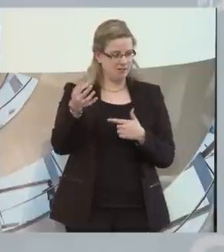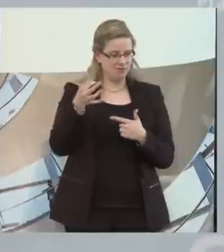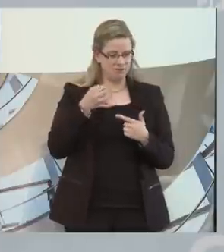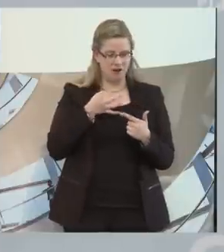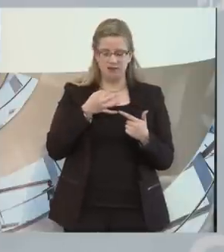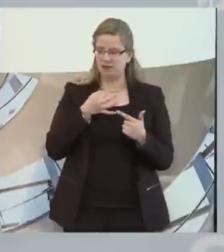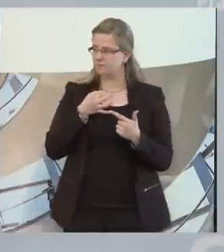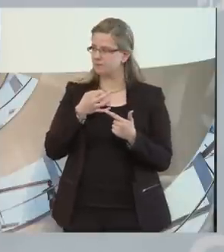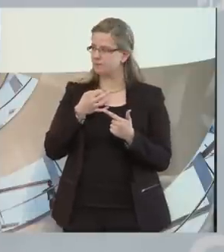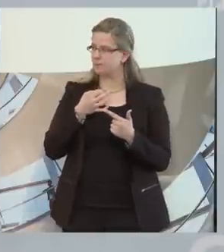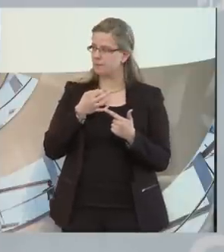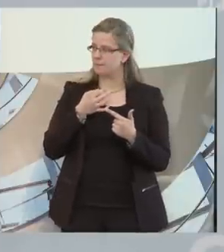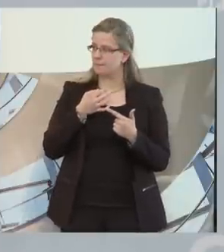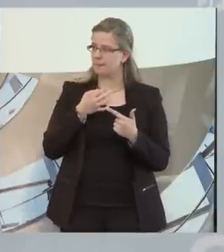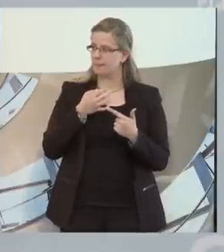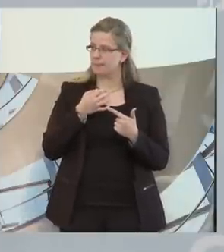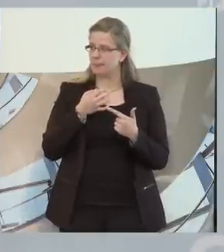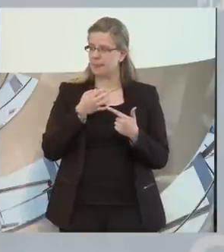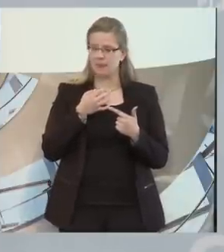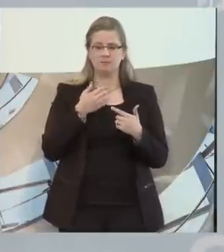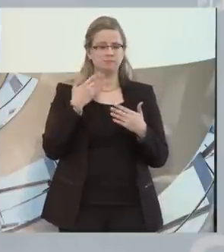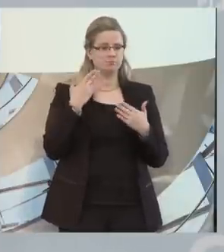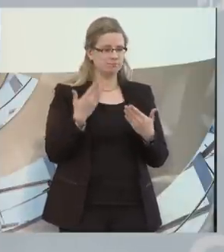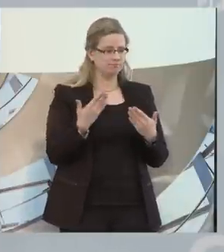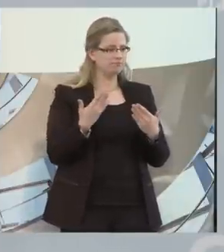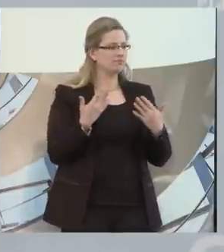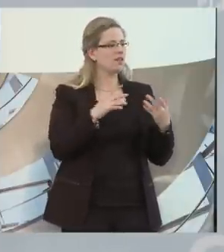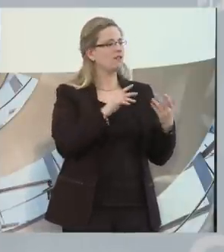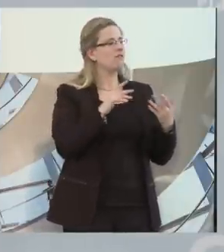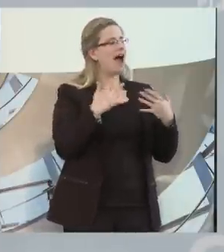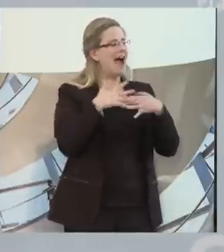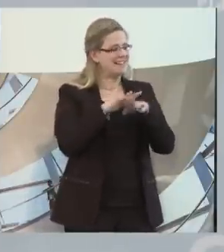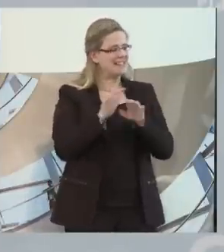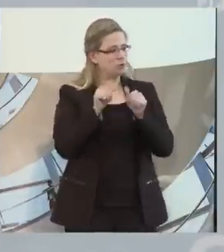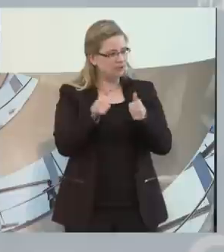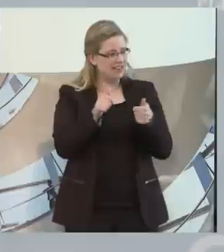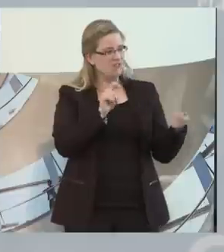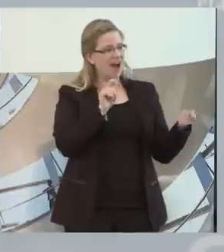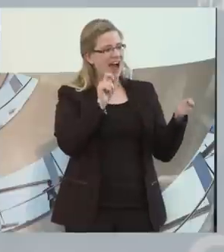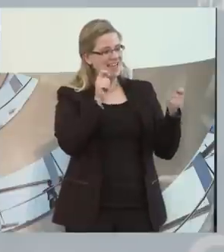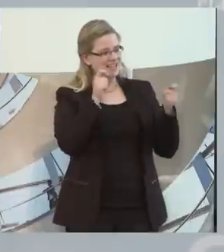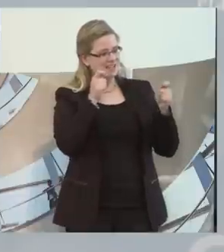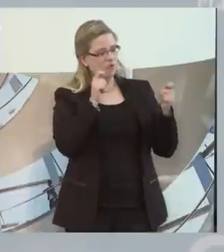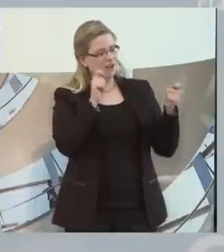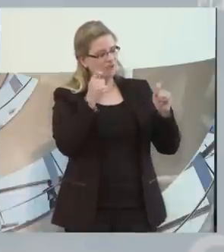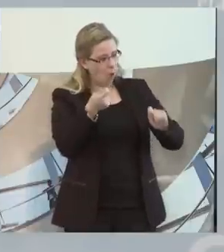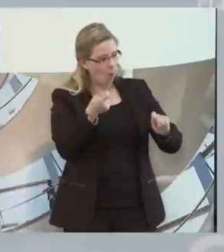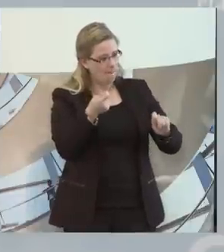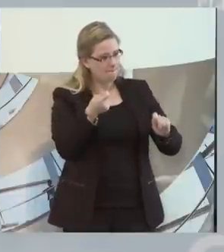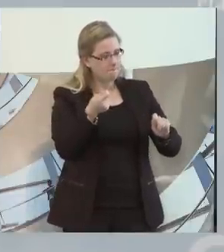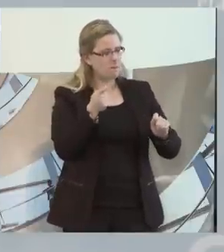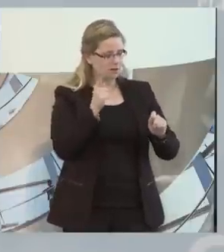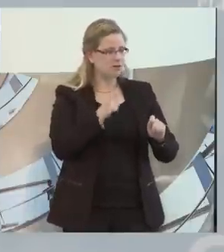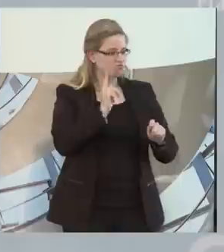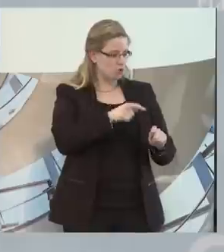Ich glaube, dass man eben, wenn man eine Reform der Einglusthilfe macht, an all diese Vermögensfragen ran muss, bis zu